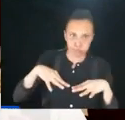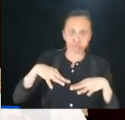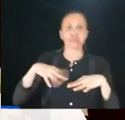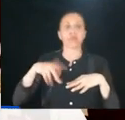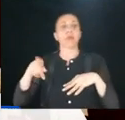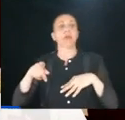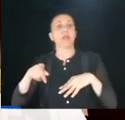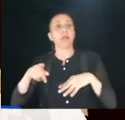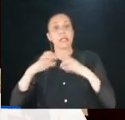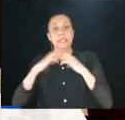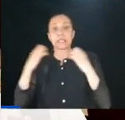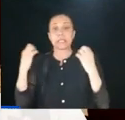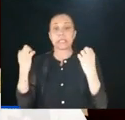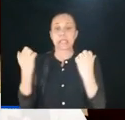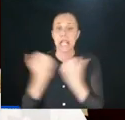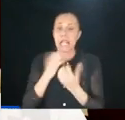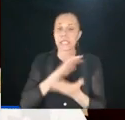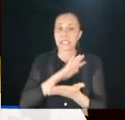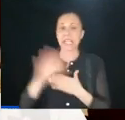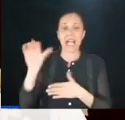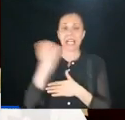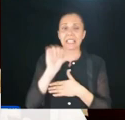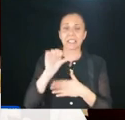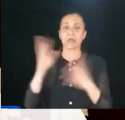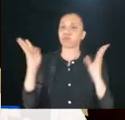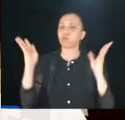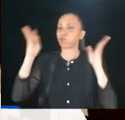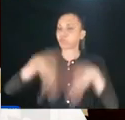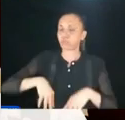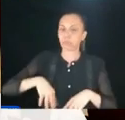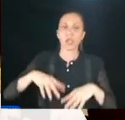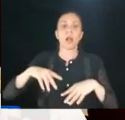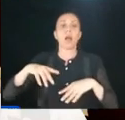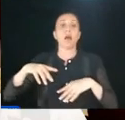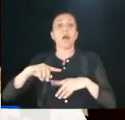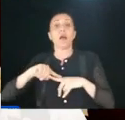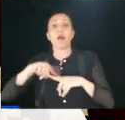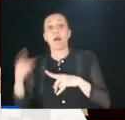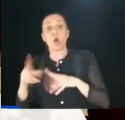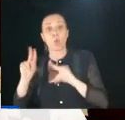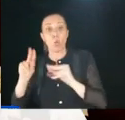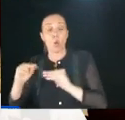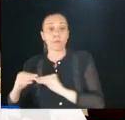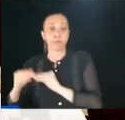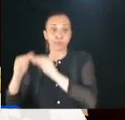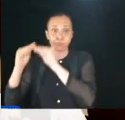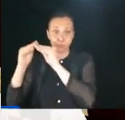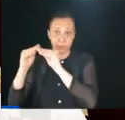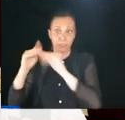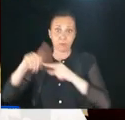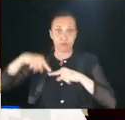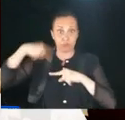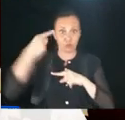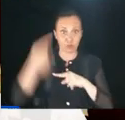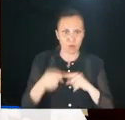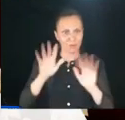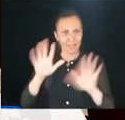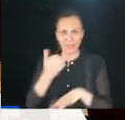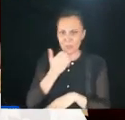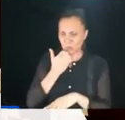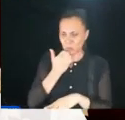demolire, far saltare in aria lo stadio di San Siro e costruire a fianco un altro è successiva.